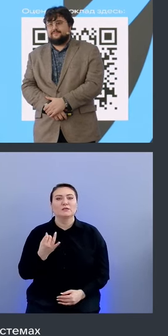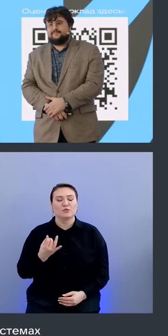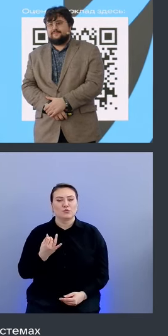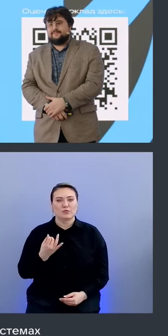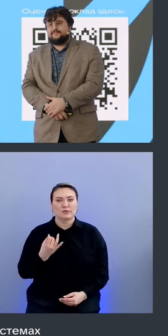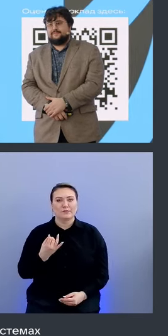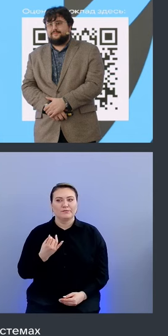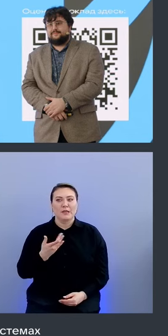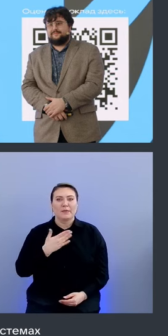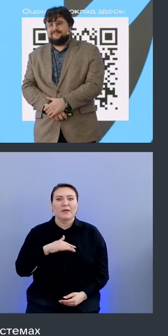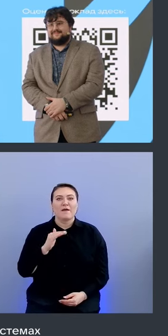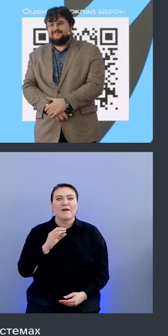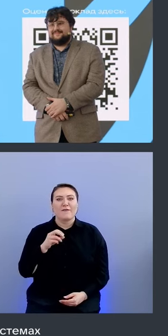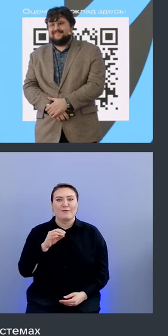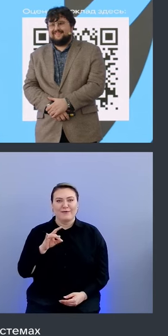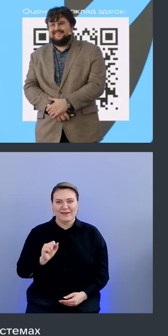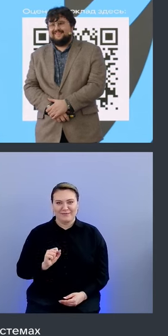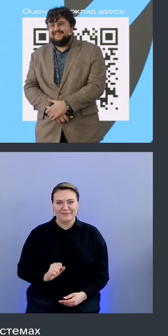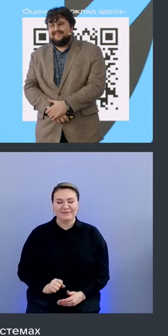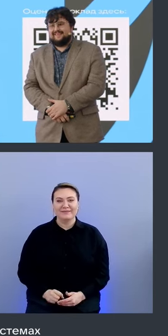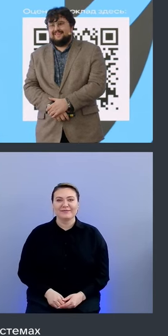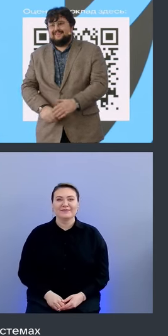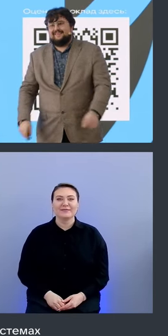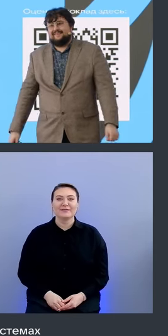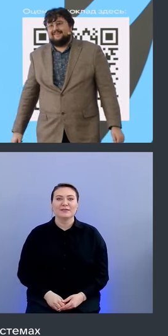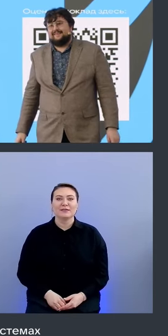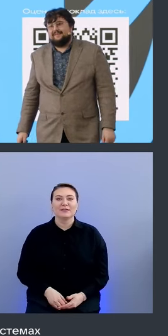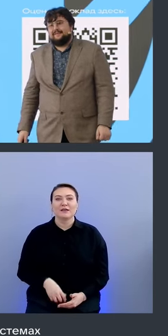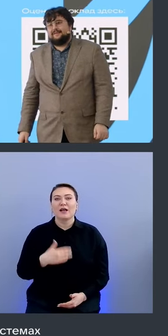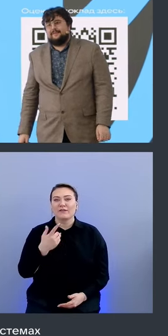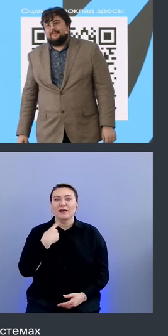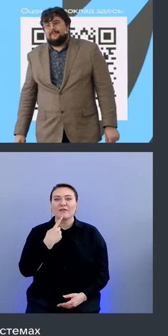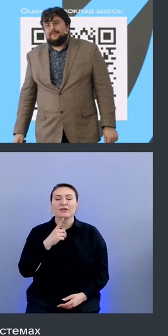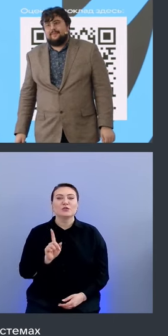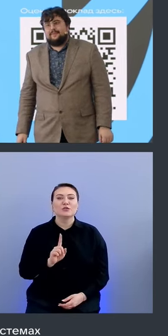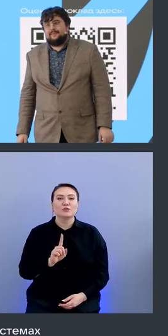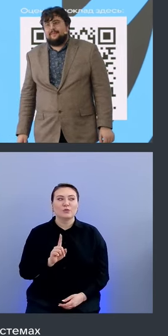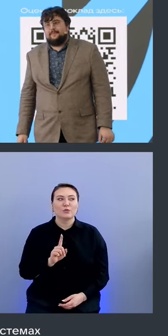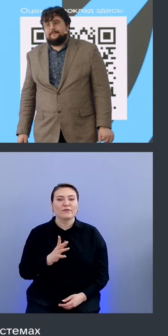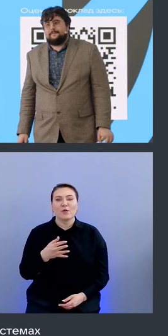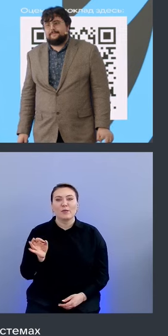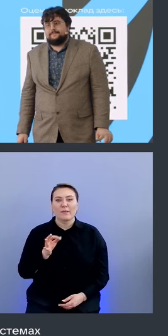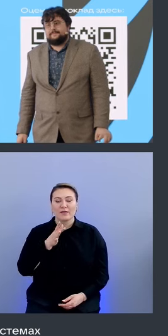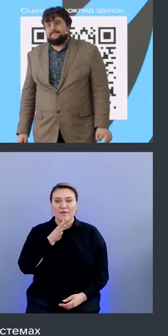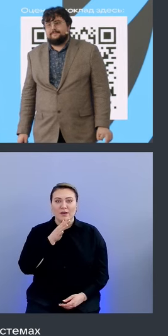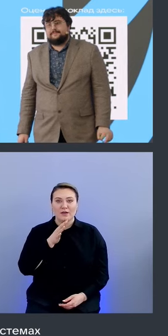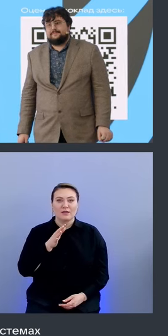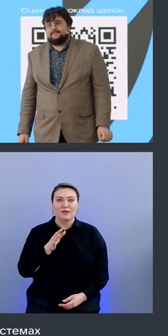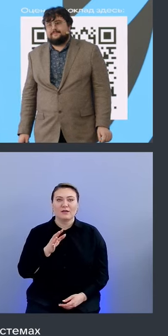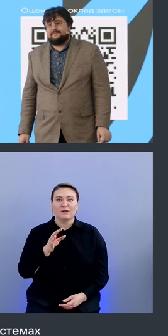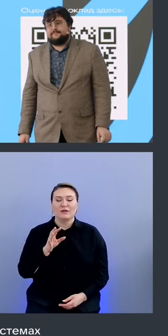применение федора вот вы говорите что какой-то момент времени он